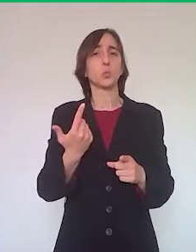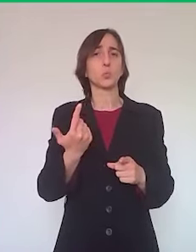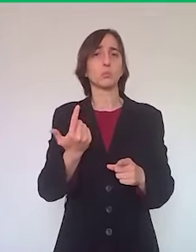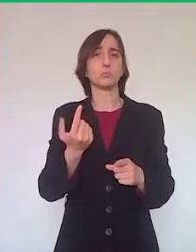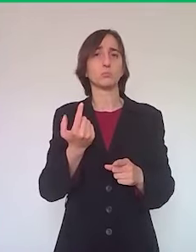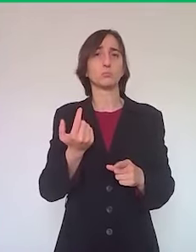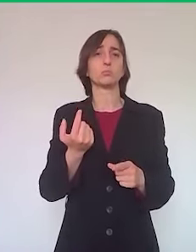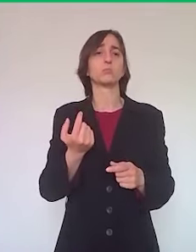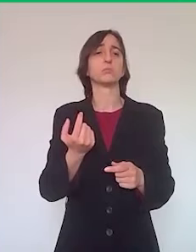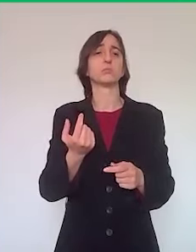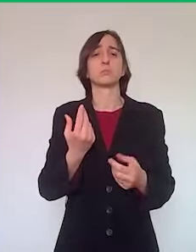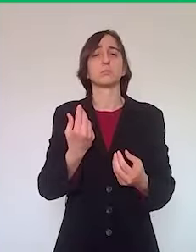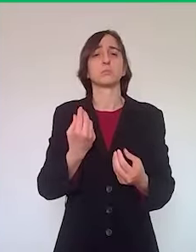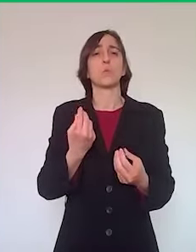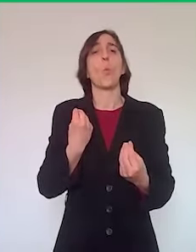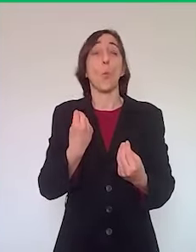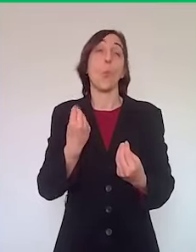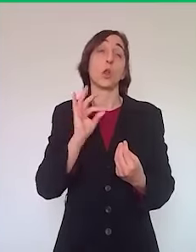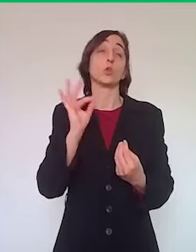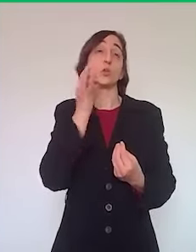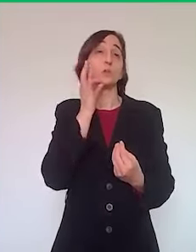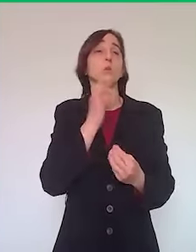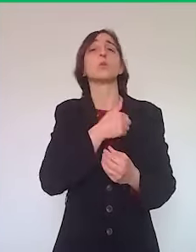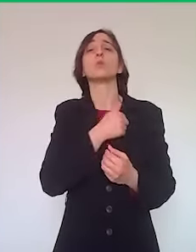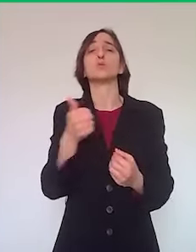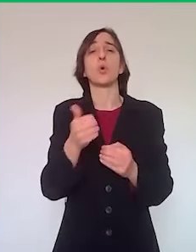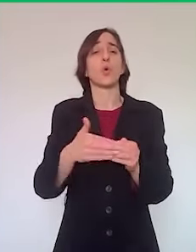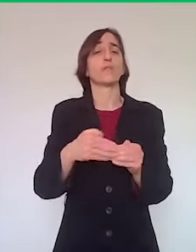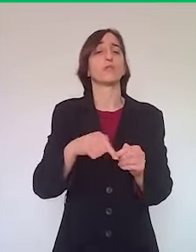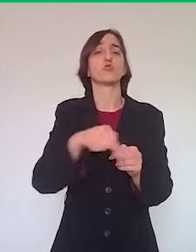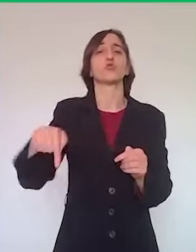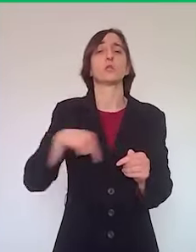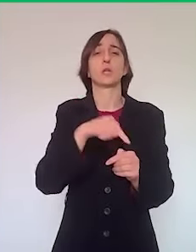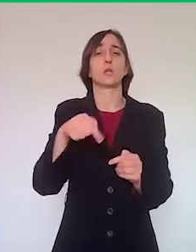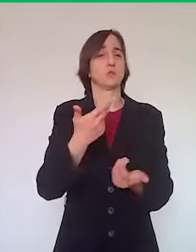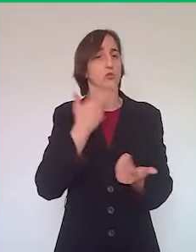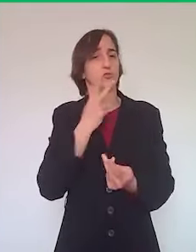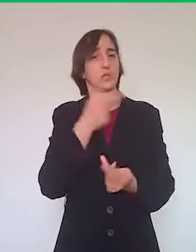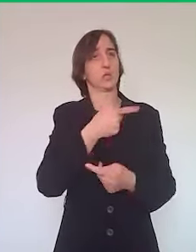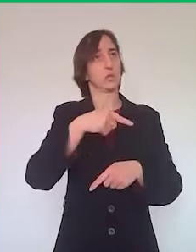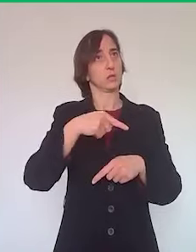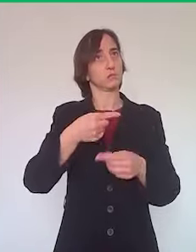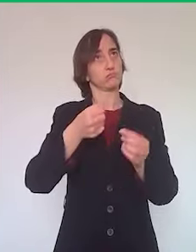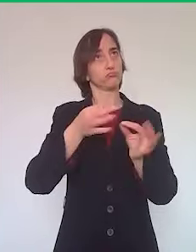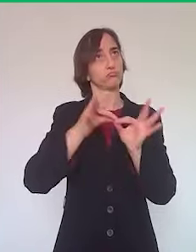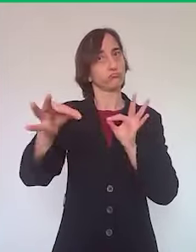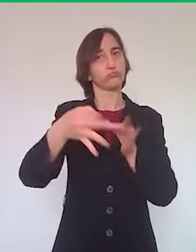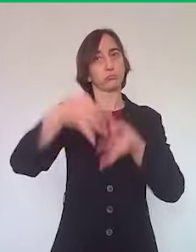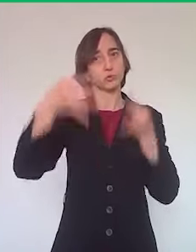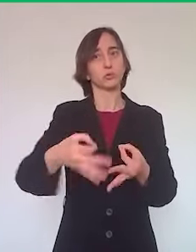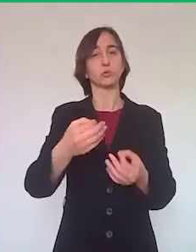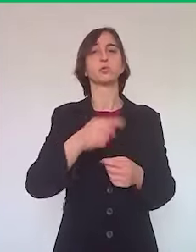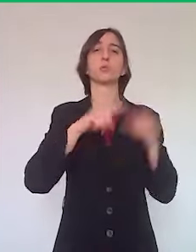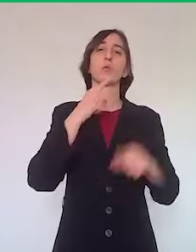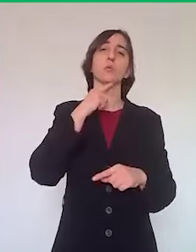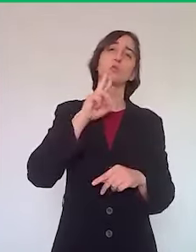vicinanze della propria abitazione. Chiede perché non è stato fissato un termine preciso di distanza, si parla dei 200 metri, 200